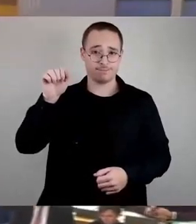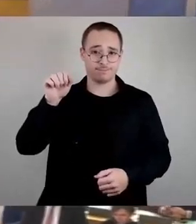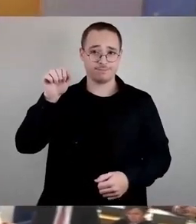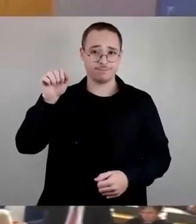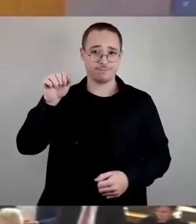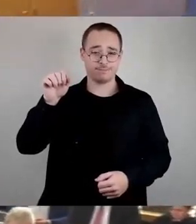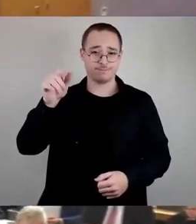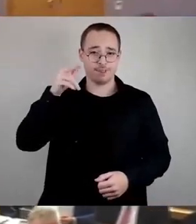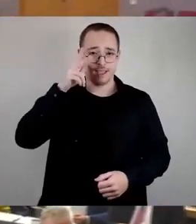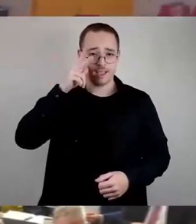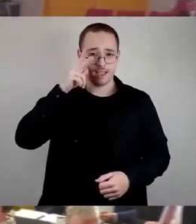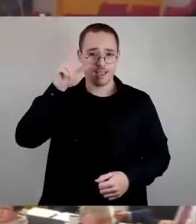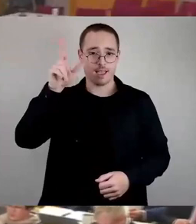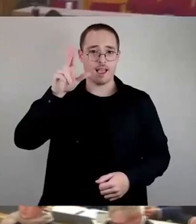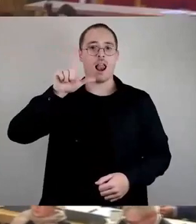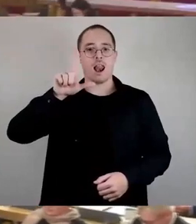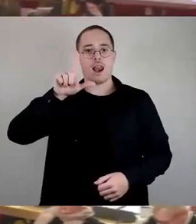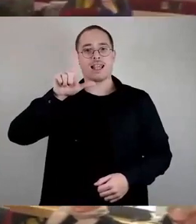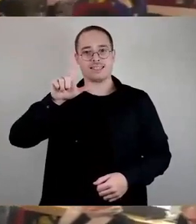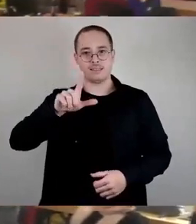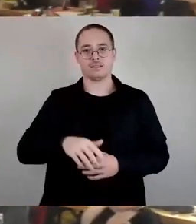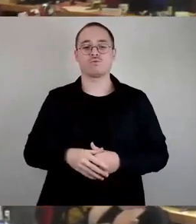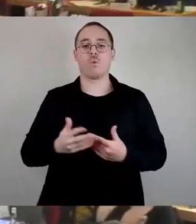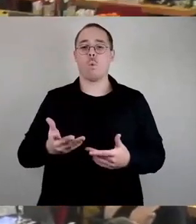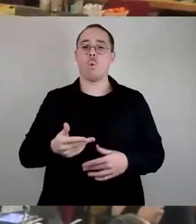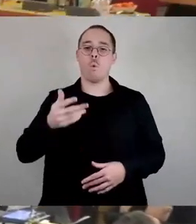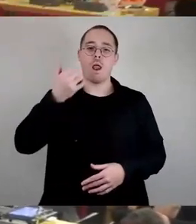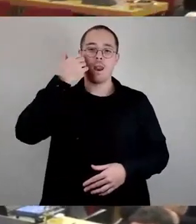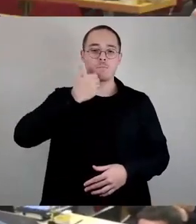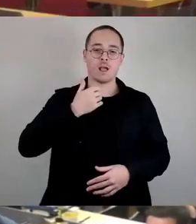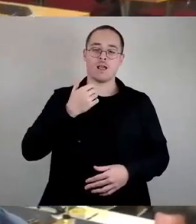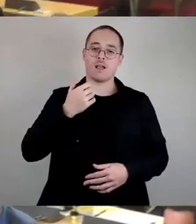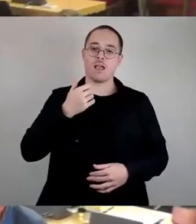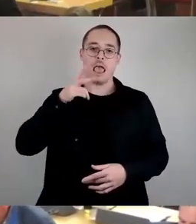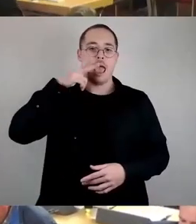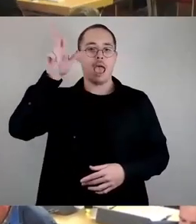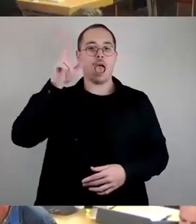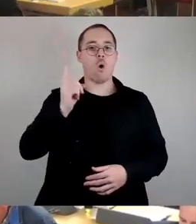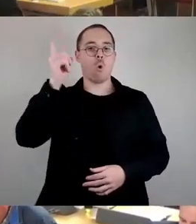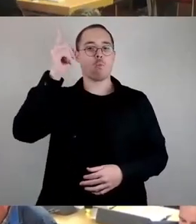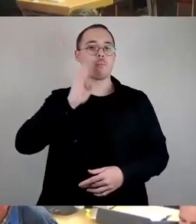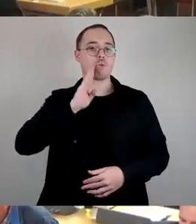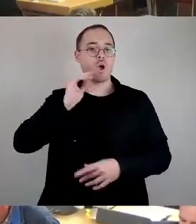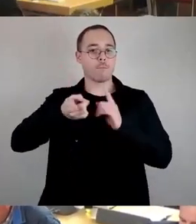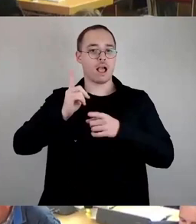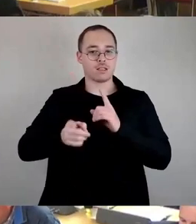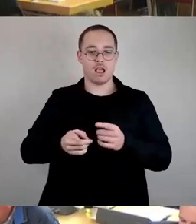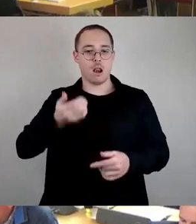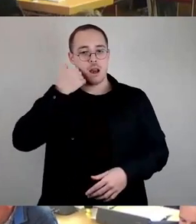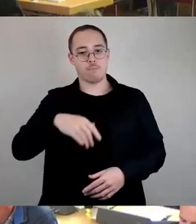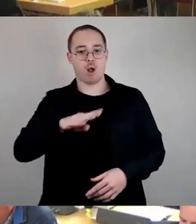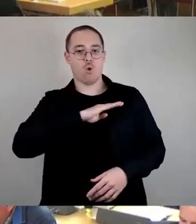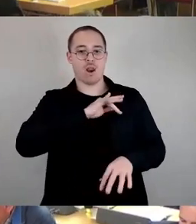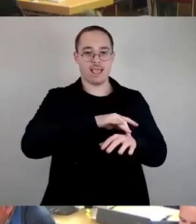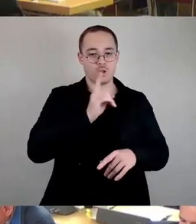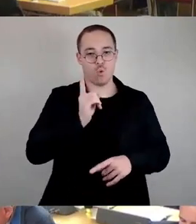Sehr geehrter Herr Obergemeister, sehr geehrte Kolleginnen und Kollegen. Ich will dem nichts hinzufügen, was die Kolleginnen und